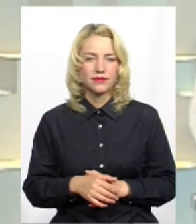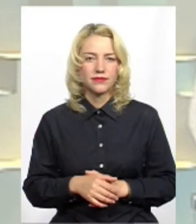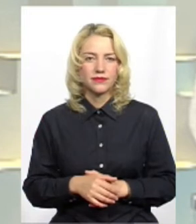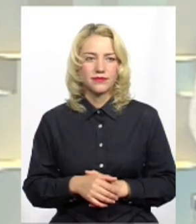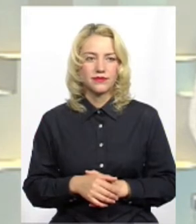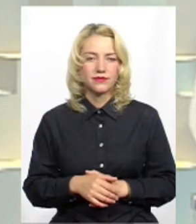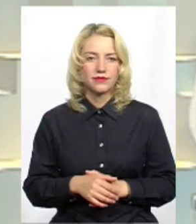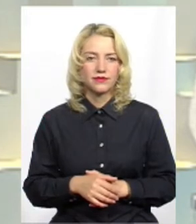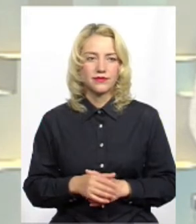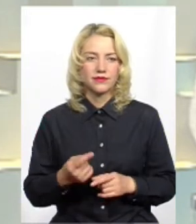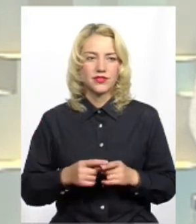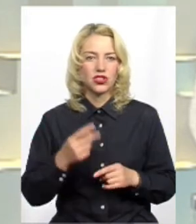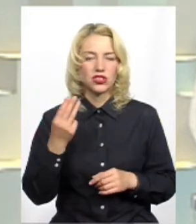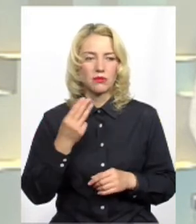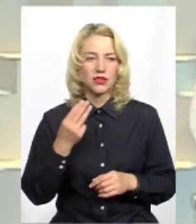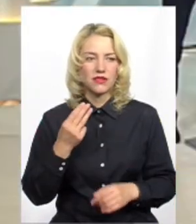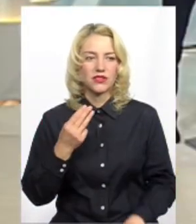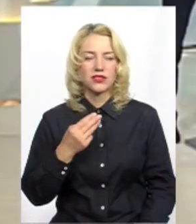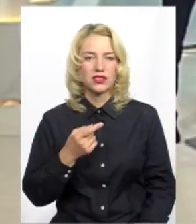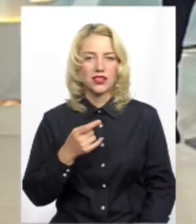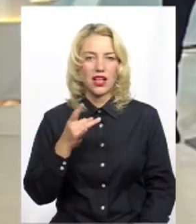Це Шепетівські, Славутські райони.